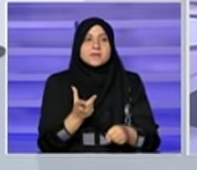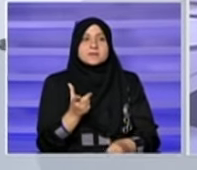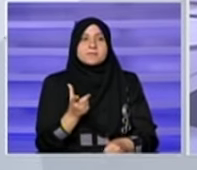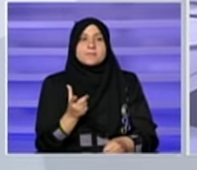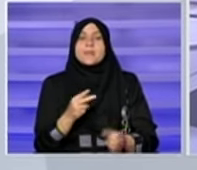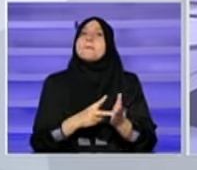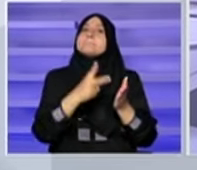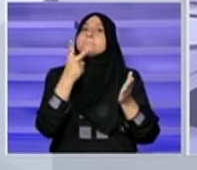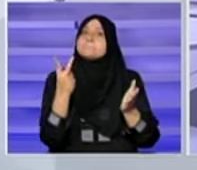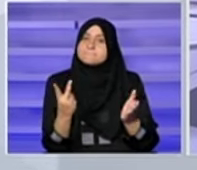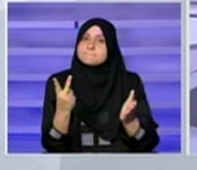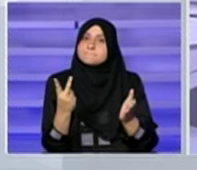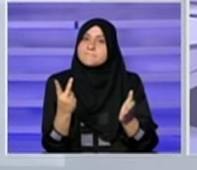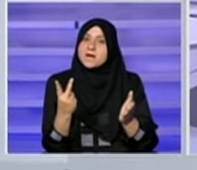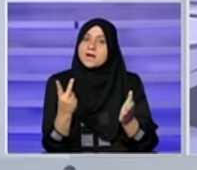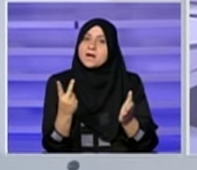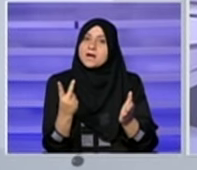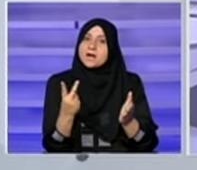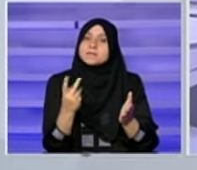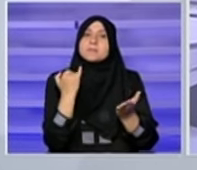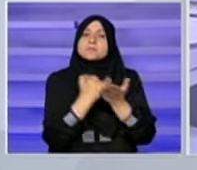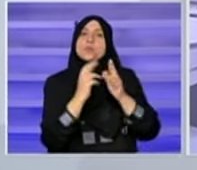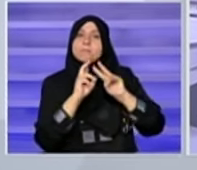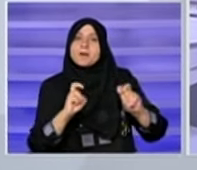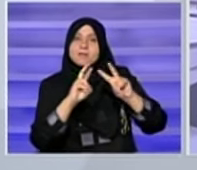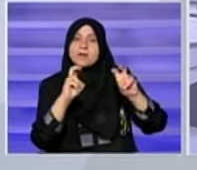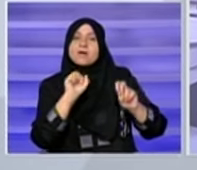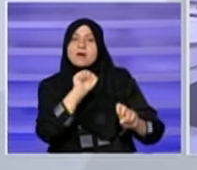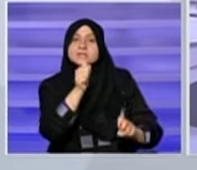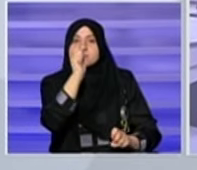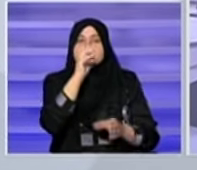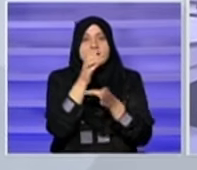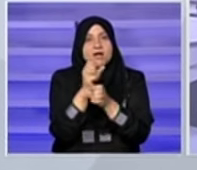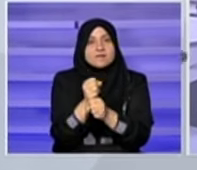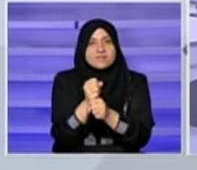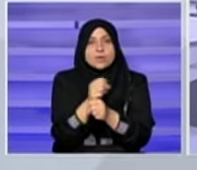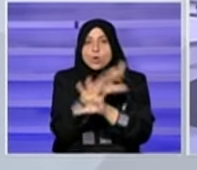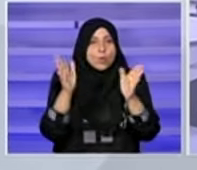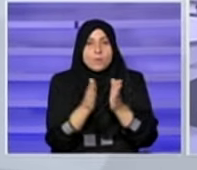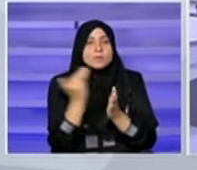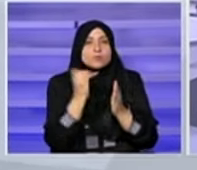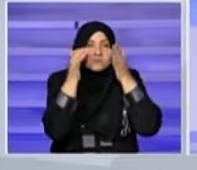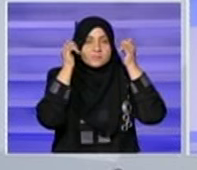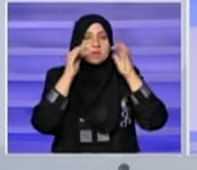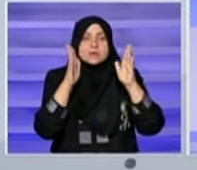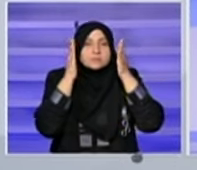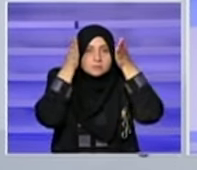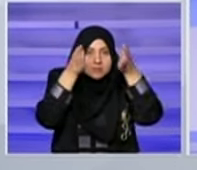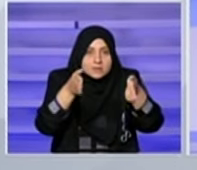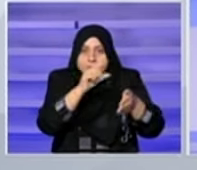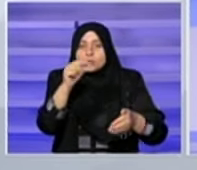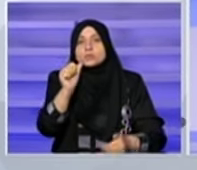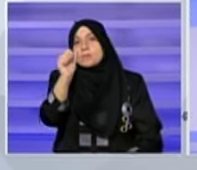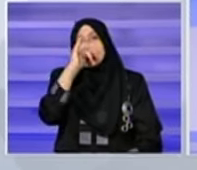ومعهد اللي يقوم بأبحاث في هذا الموضوع لأنه قضية استدامة المياه في قطر تعتبر